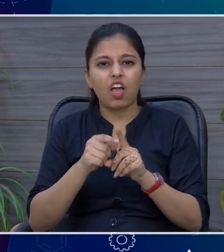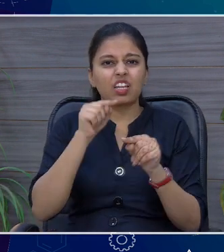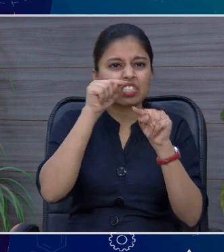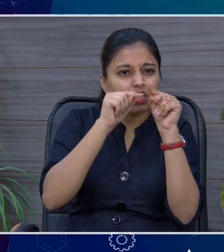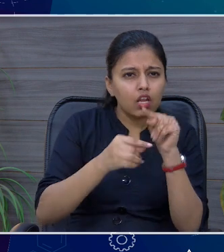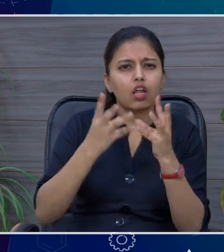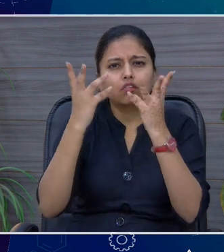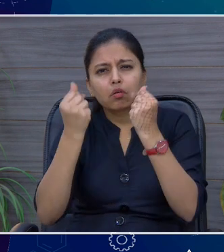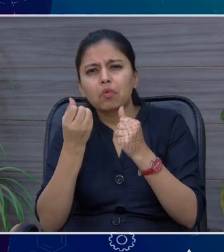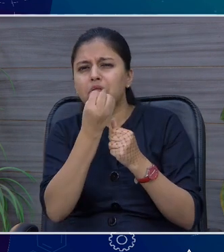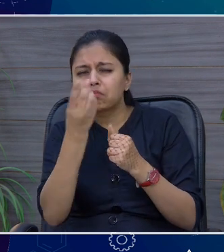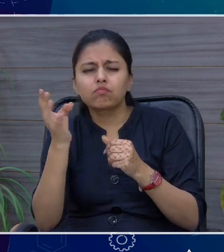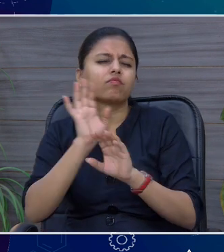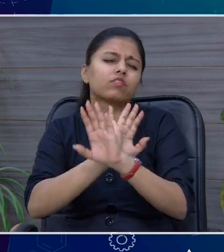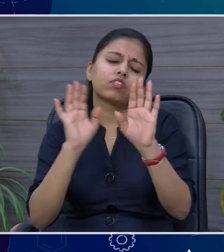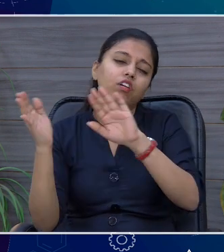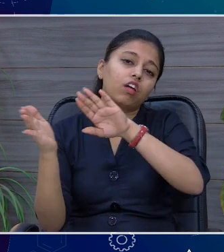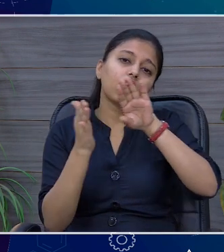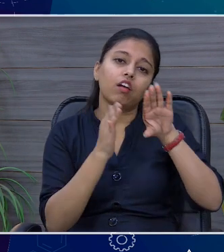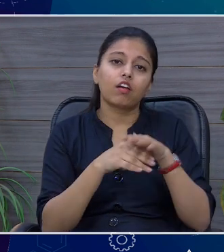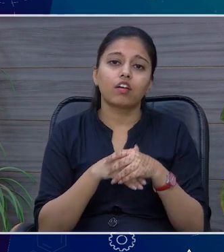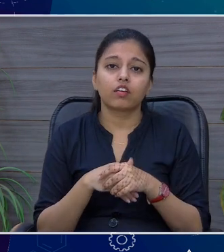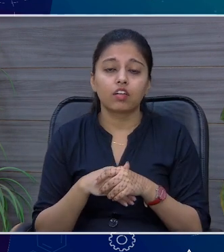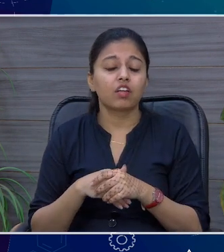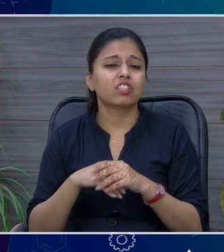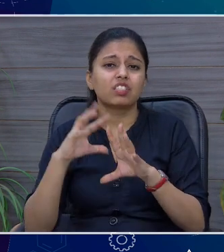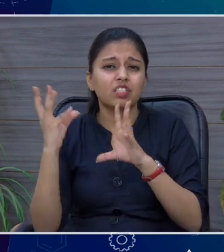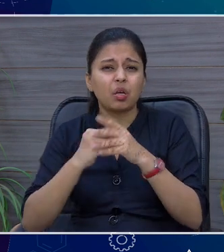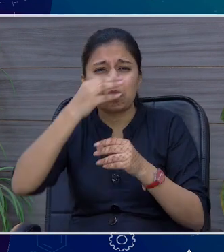के लिए